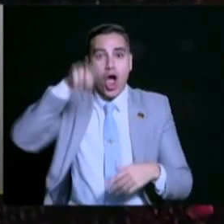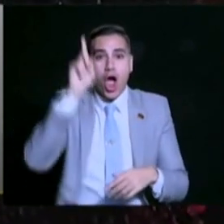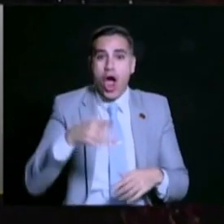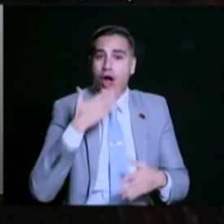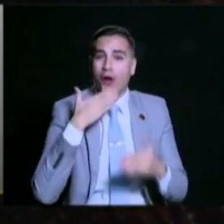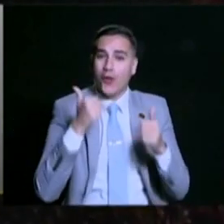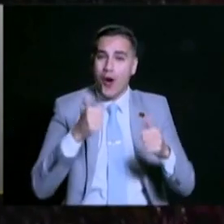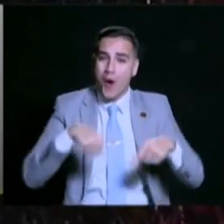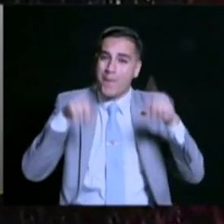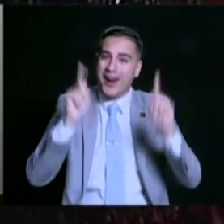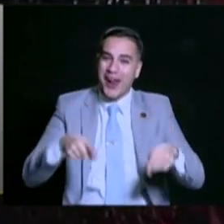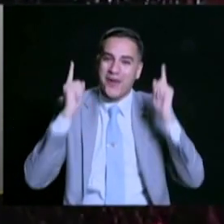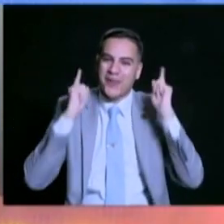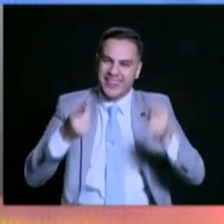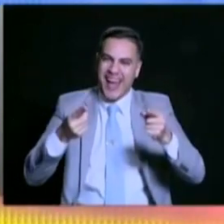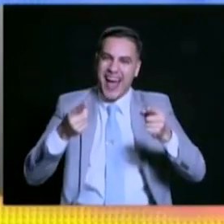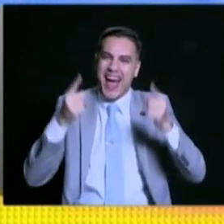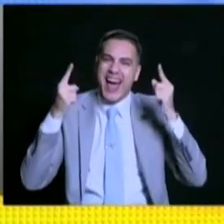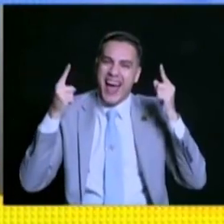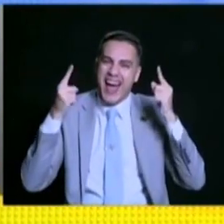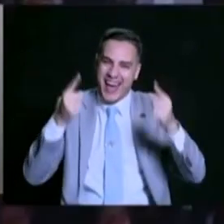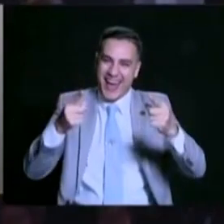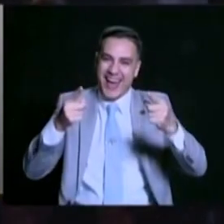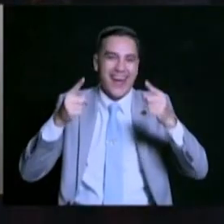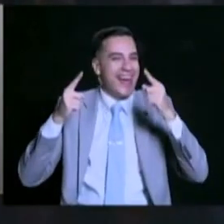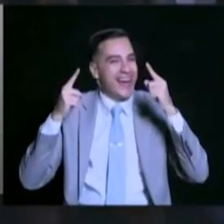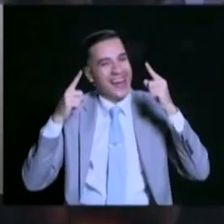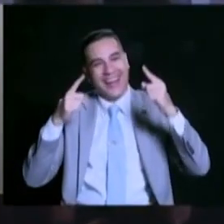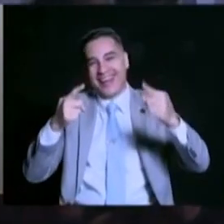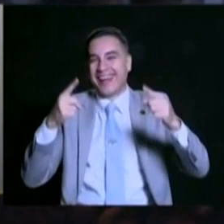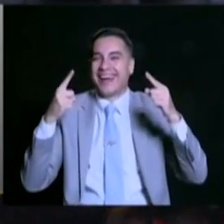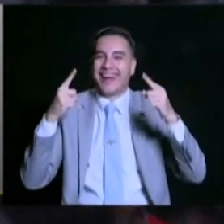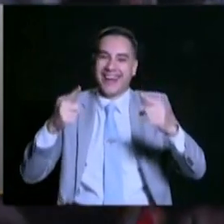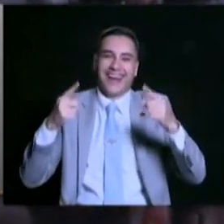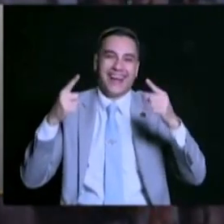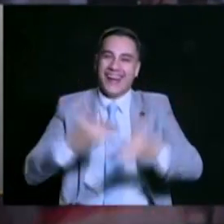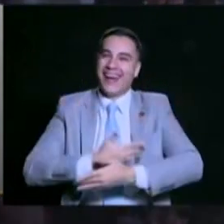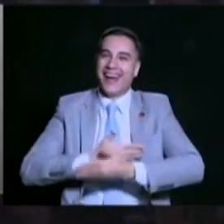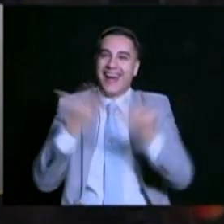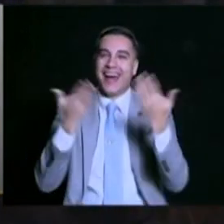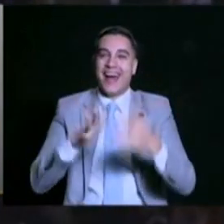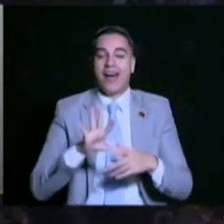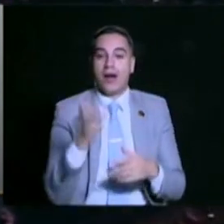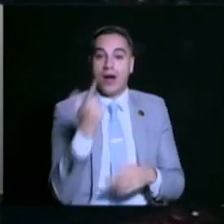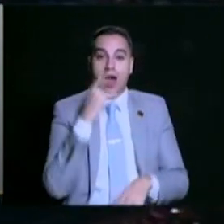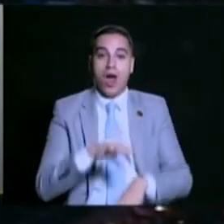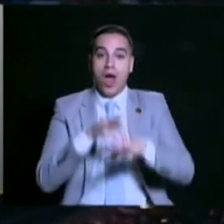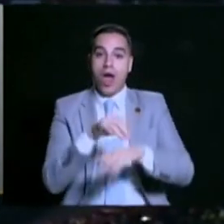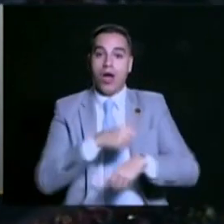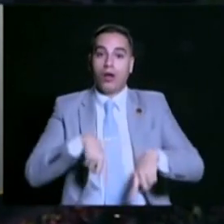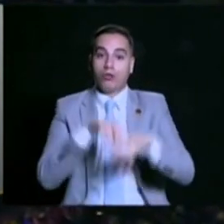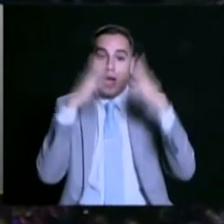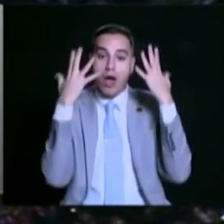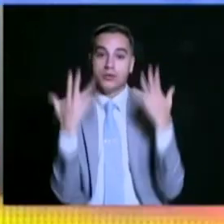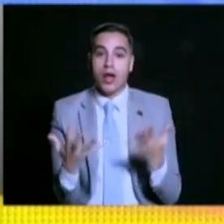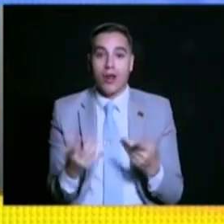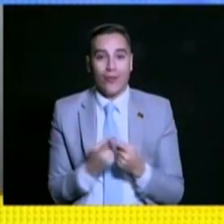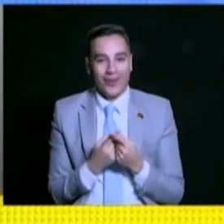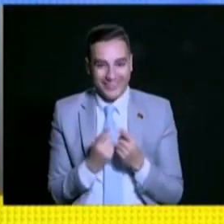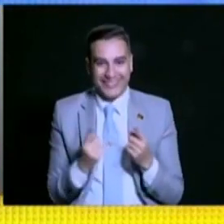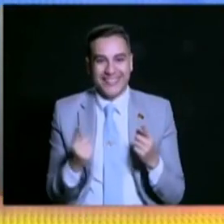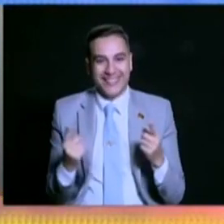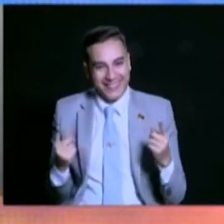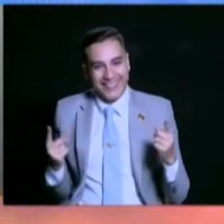كل كينات الدولة فأنا بشكر أستاذ أحمد فتحي الشريك والمؤسس للموضوع بشكر كل المسؤولين طبعاً